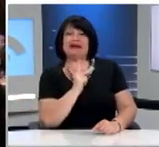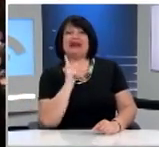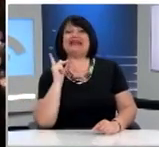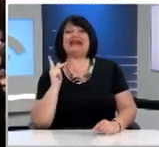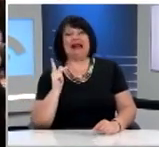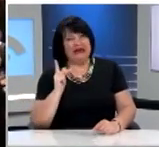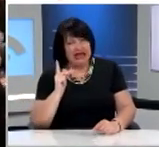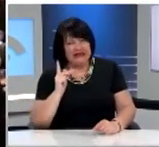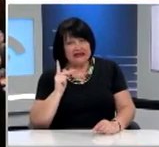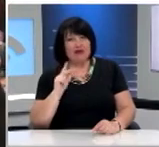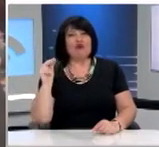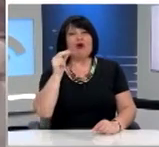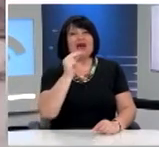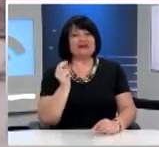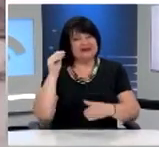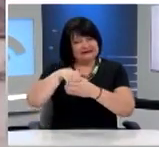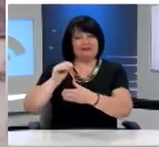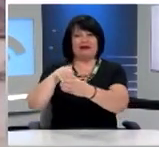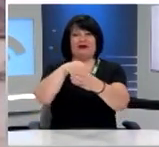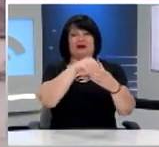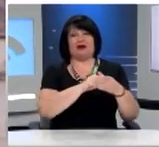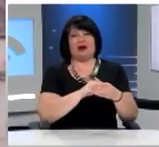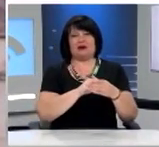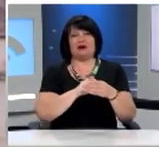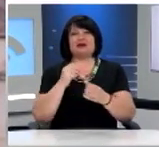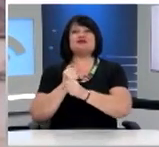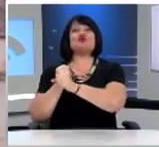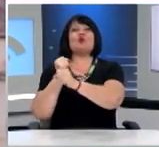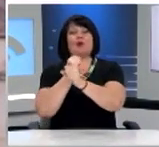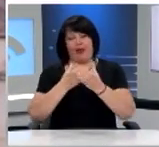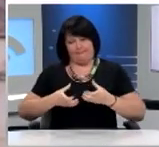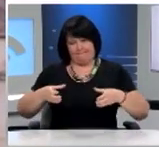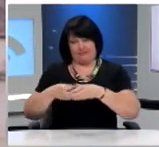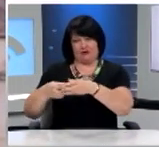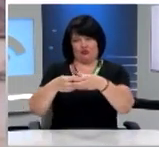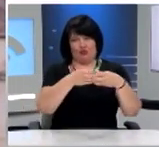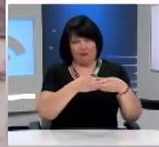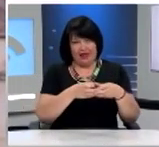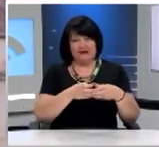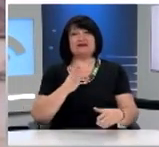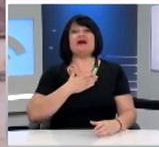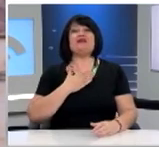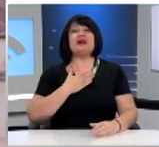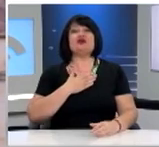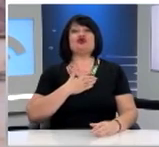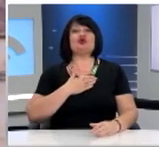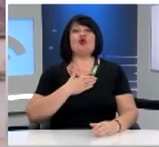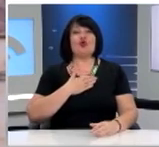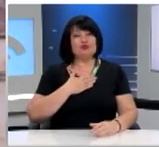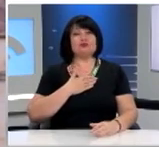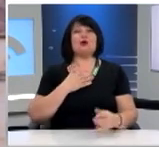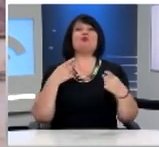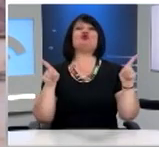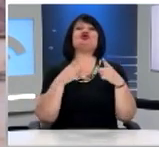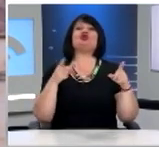Κυρανάκη Που μετήχαν στις εργασίες σας Και να ευχαριστήσουμε τέλος το Μουσικό Σχολείο της